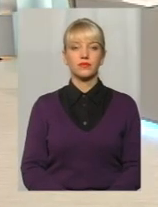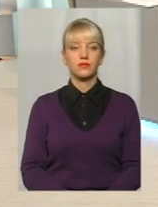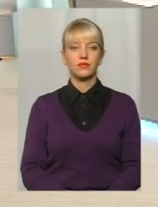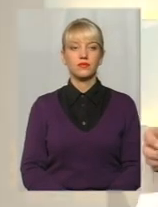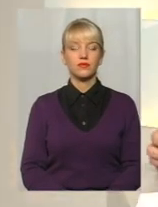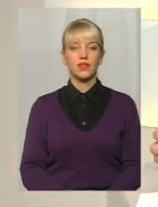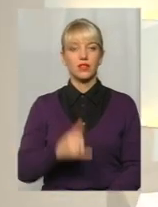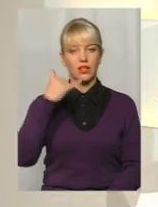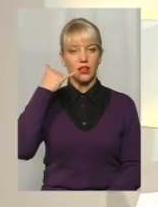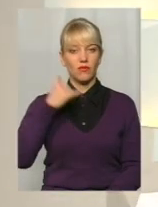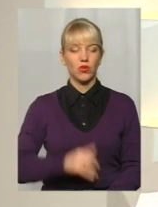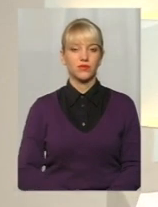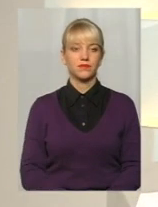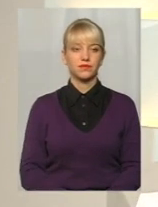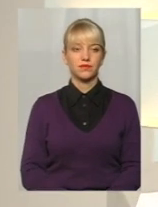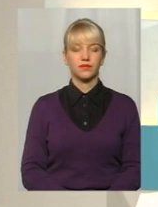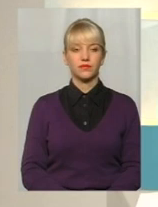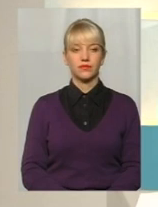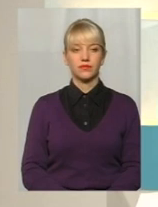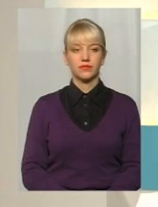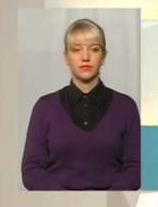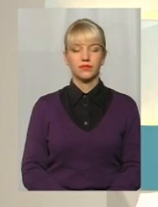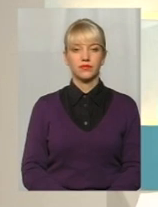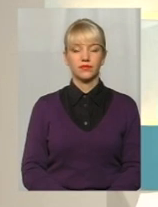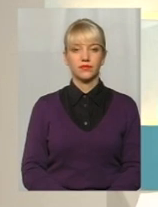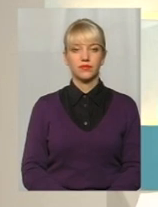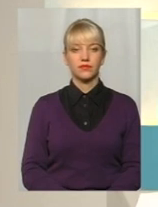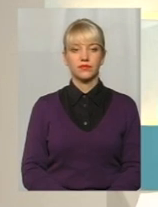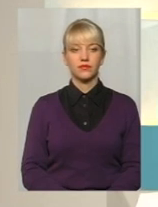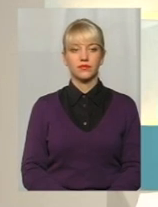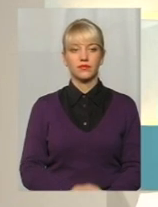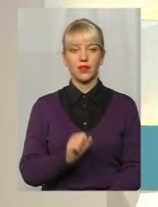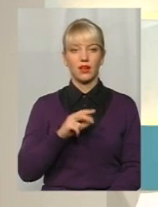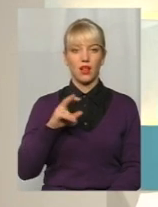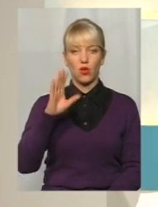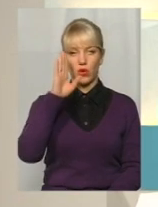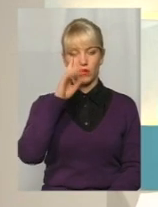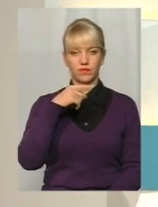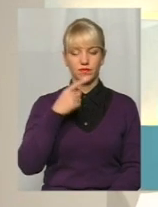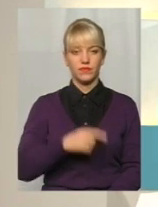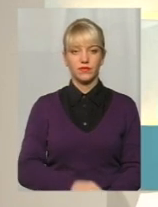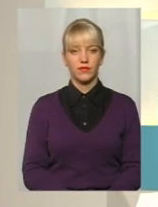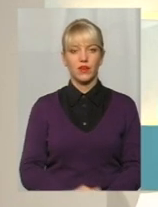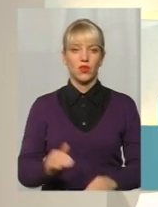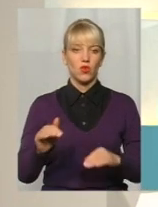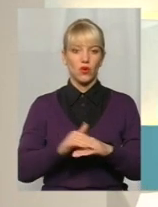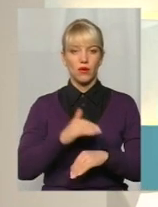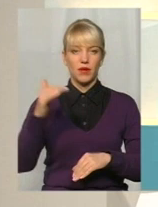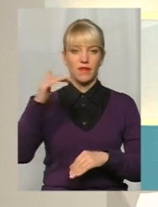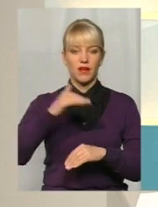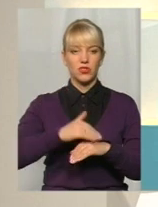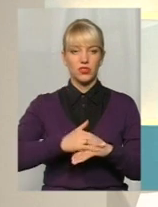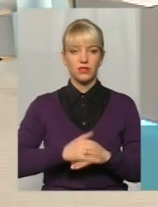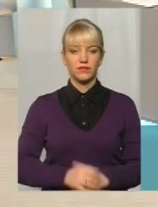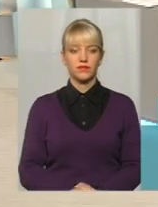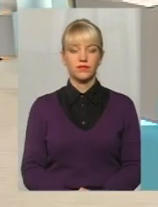нас є на зв'язку глядач. Добрий вечір. Ваше питання. Алло. Ми вас чуємо. Добрий вечір.